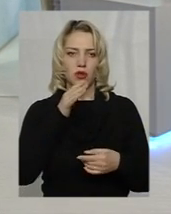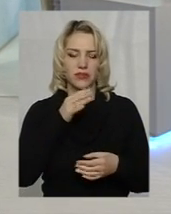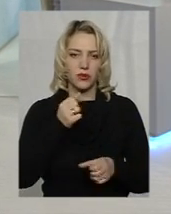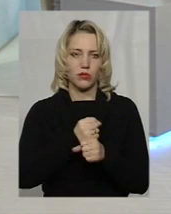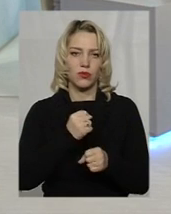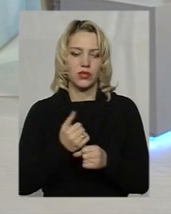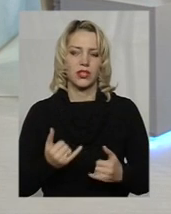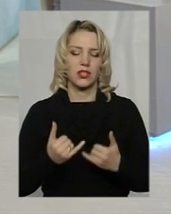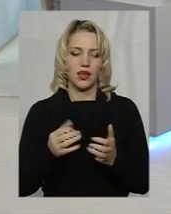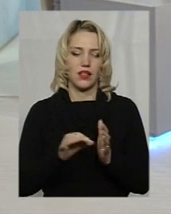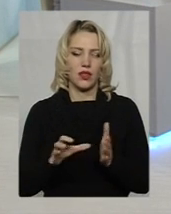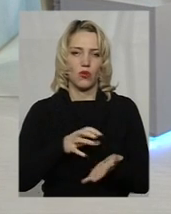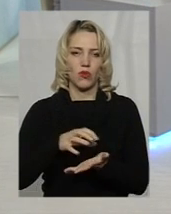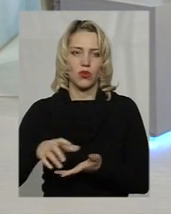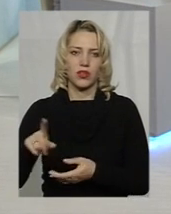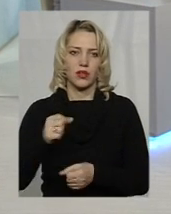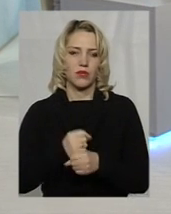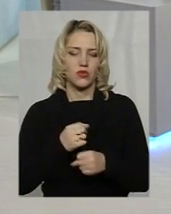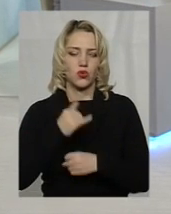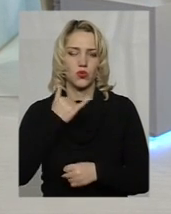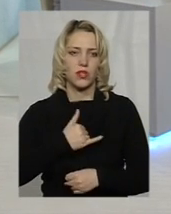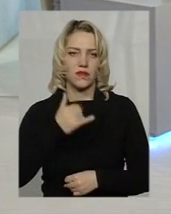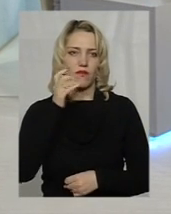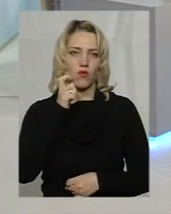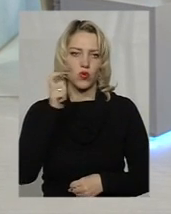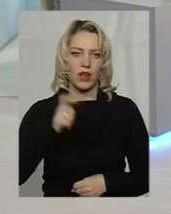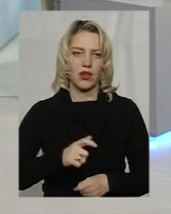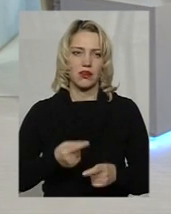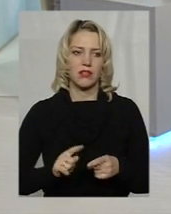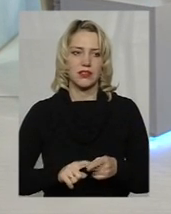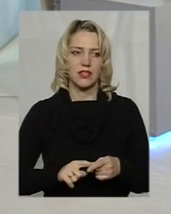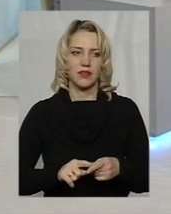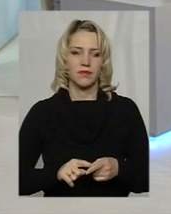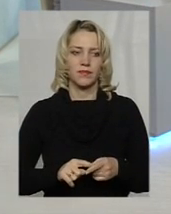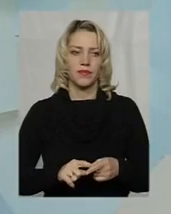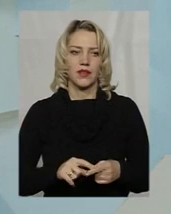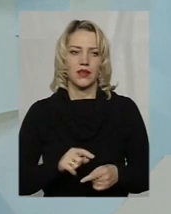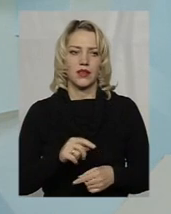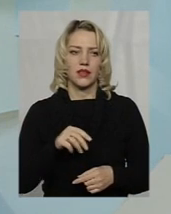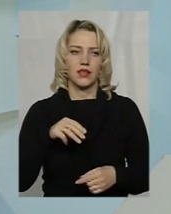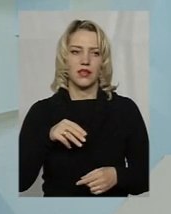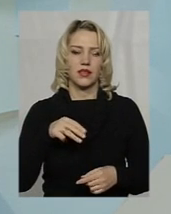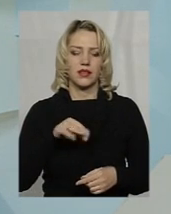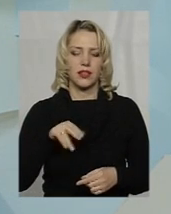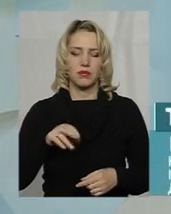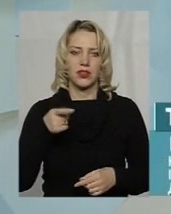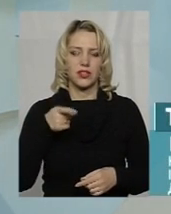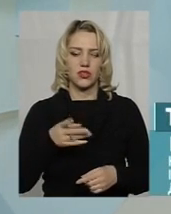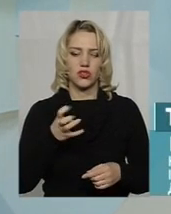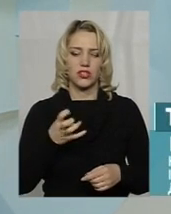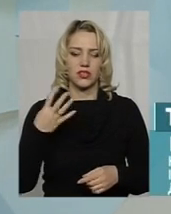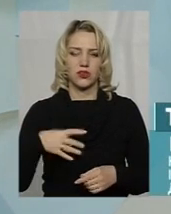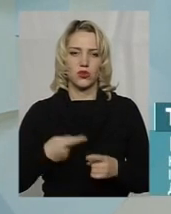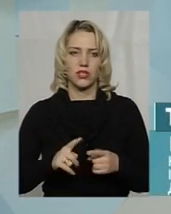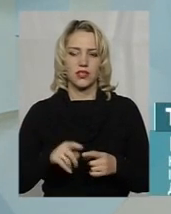енергоблоків, які зараз працюють у нас в Україні, це енергоблоки типу ВВР-1440, цей проектний термін